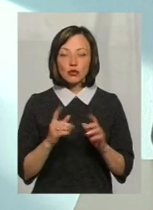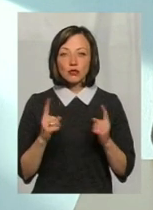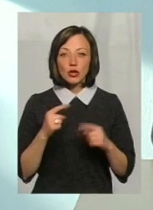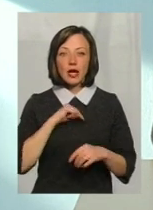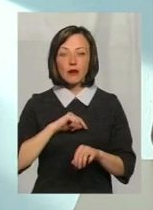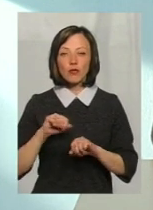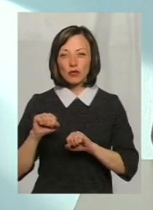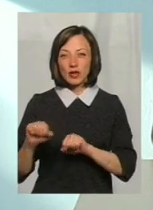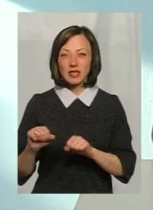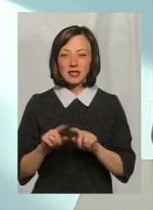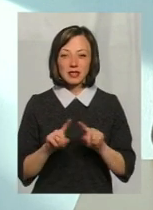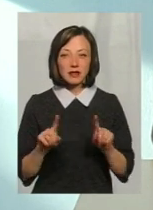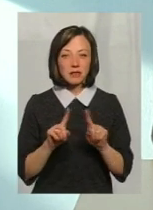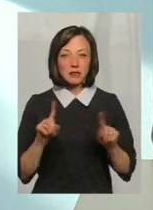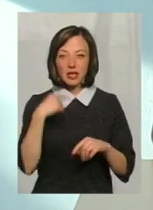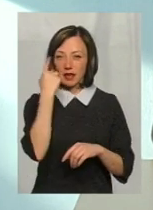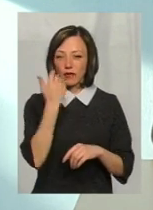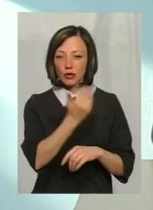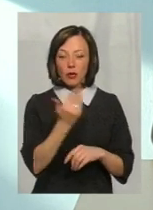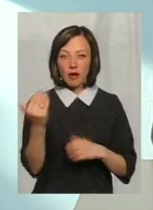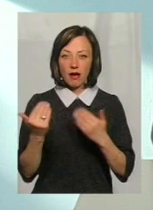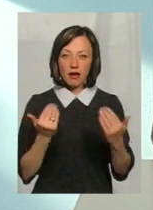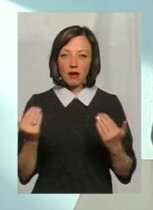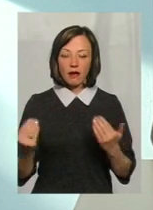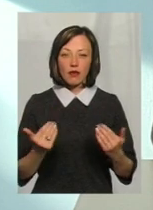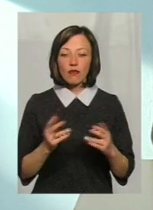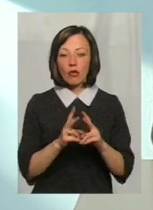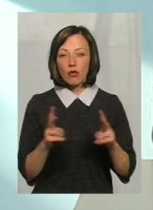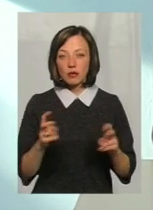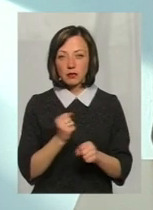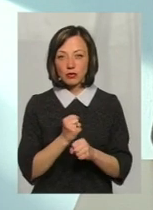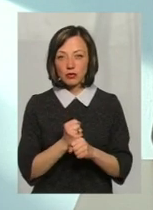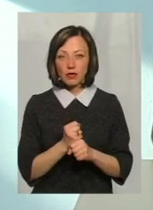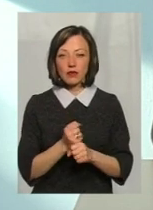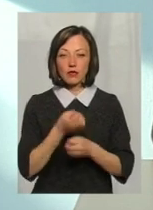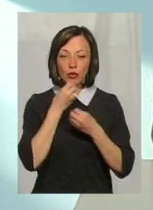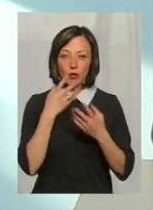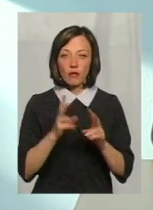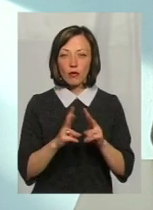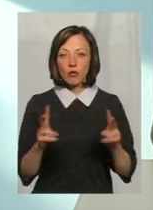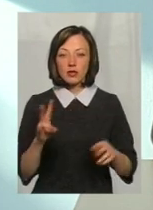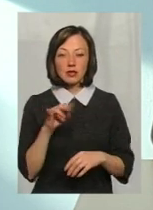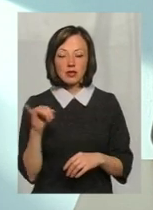імунітет – це така штука індивідуальна, будемо казати. В когось він спрацював ефективно, в